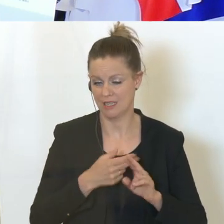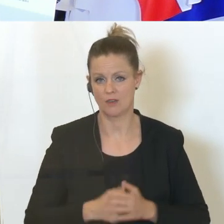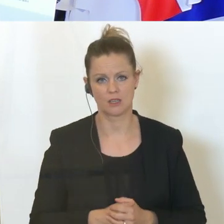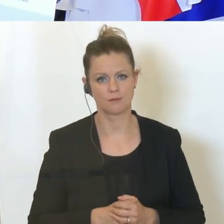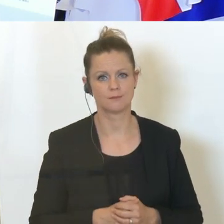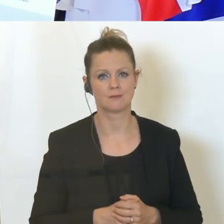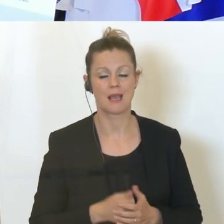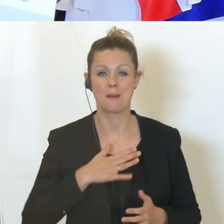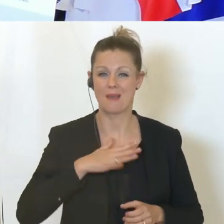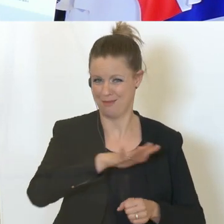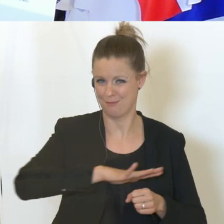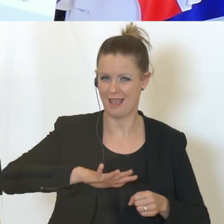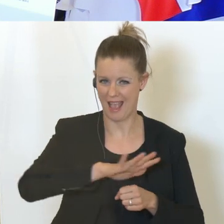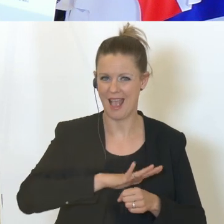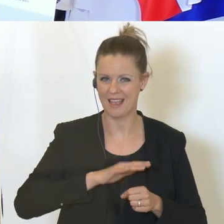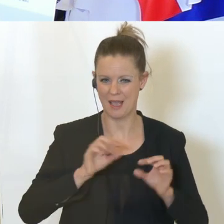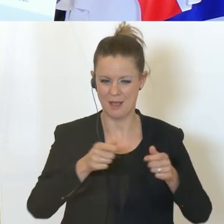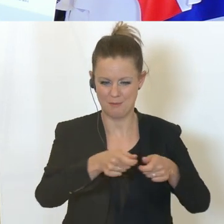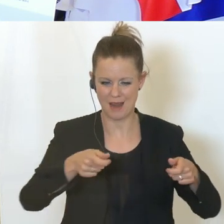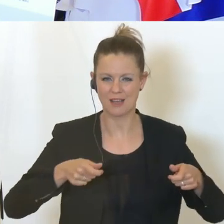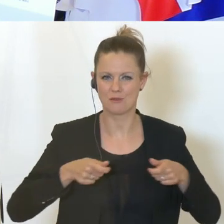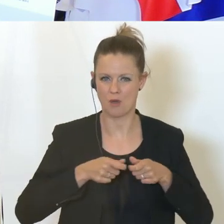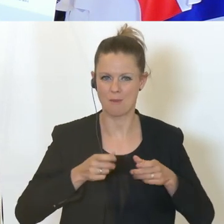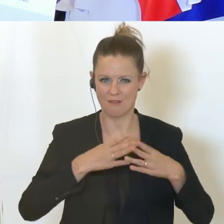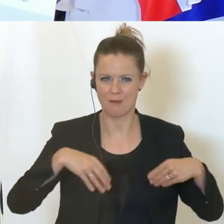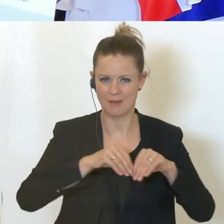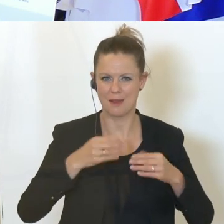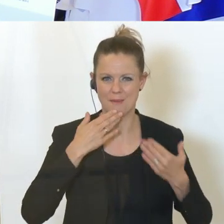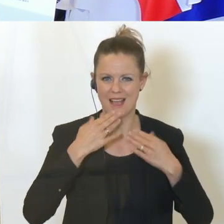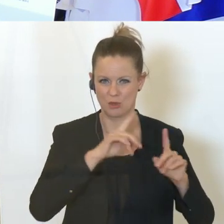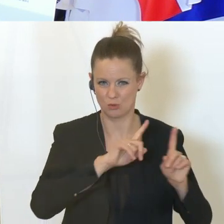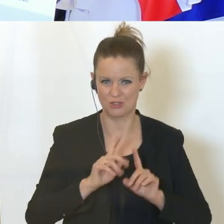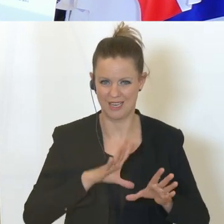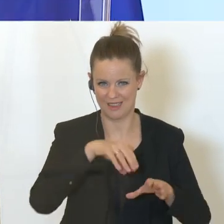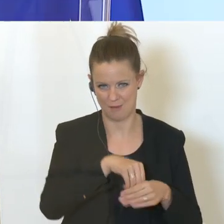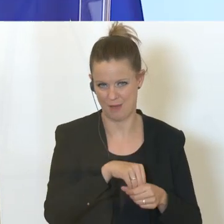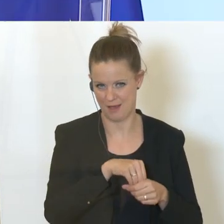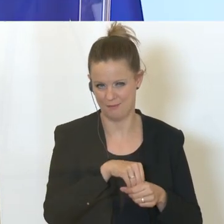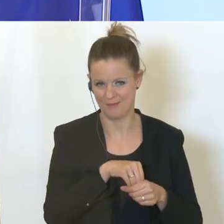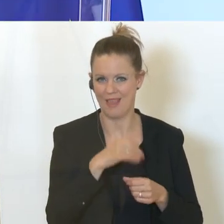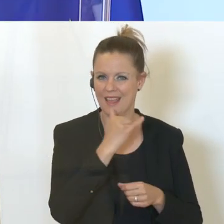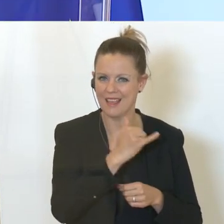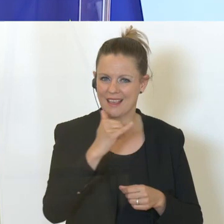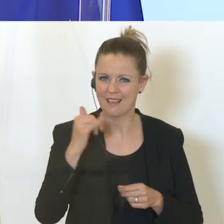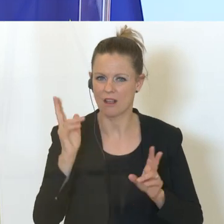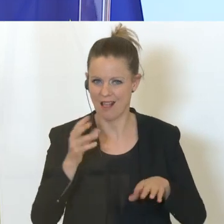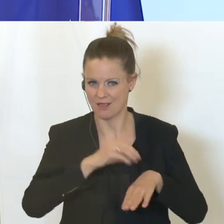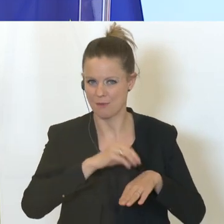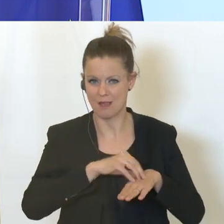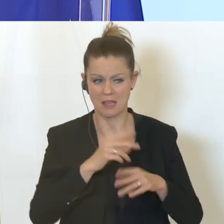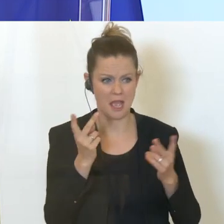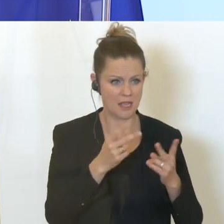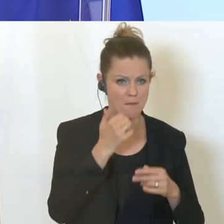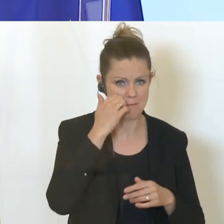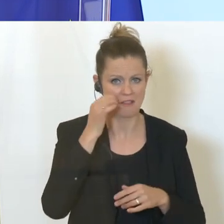wir in meinem Ressort die Plattform der Familienberatungsstellen, wo jeder sich anwenden kann, egal ob